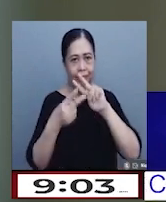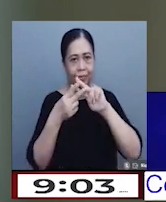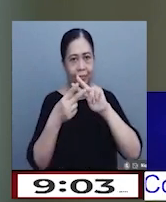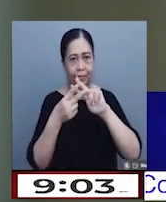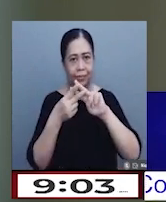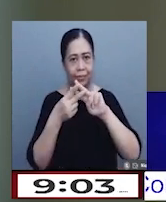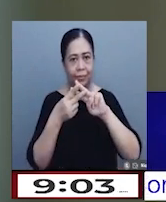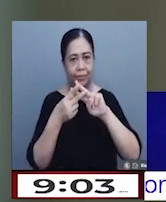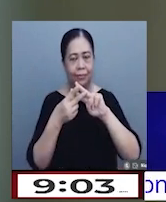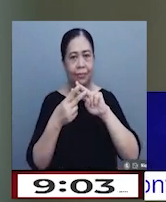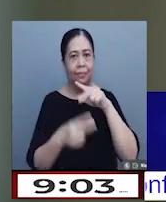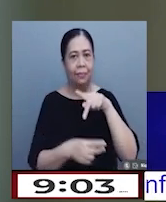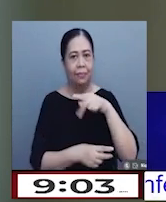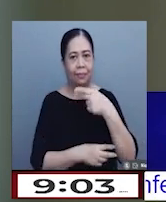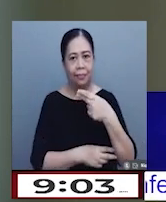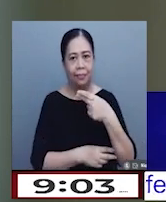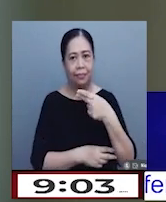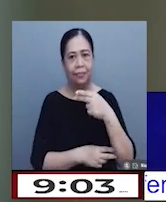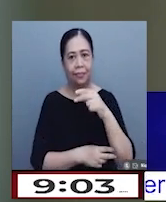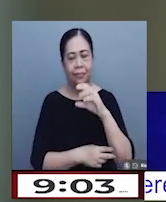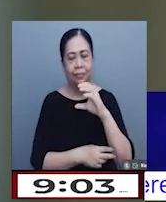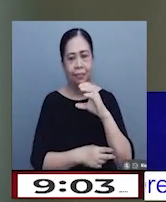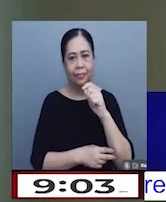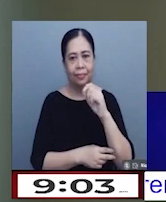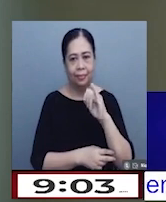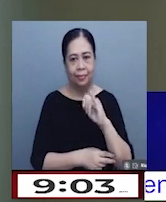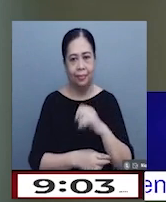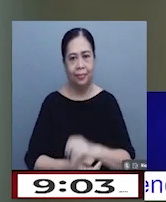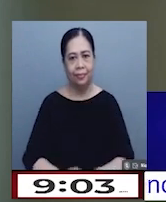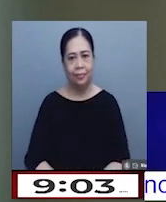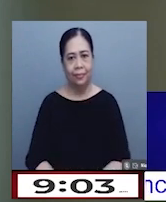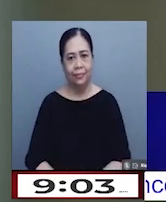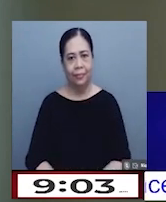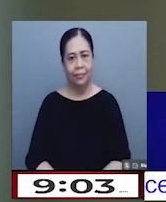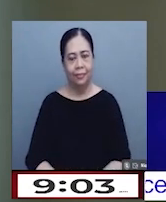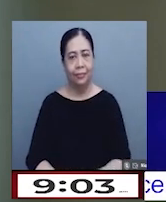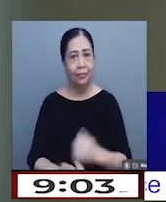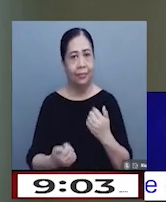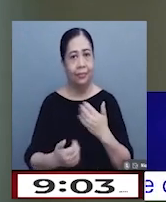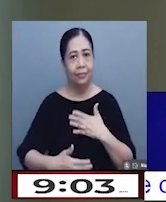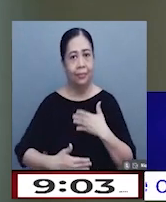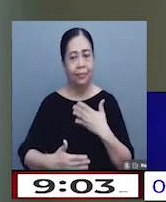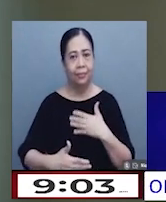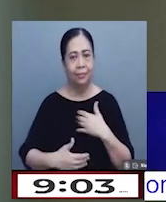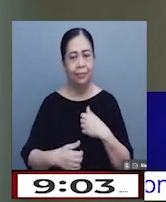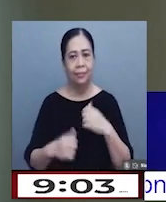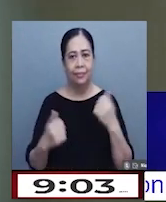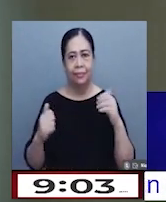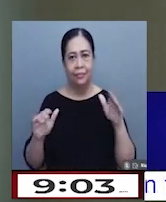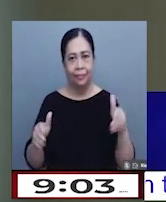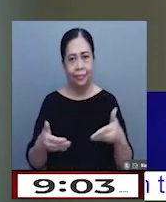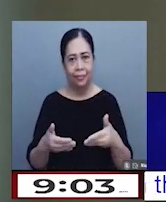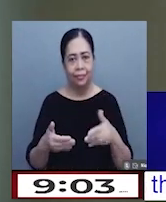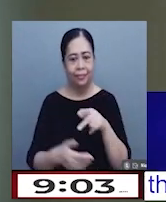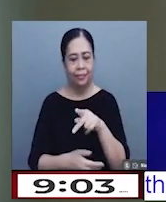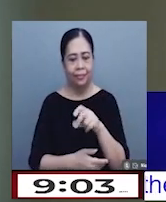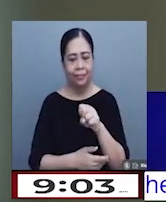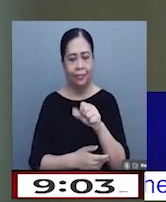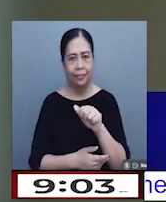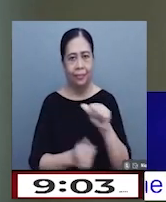PHCPI. Ngayon ikinagagala ko pong ipakilala si PSA